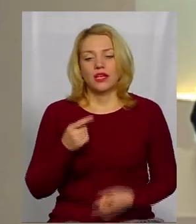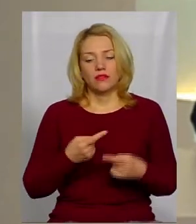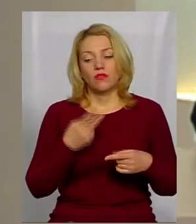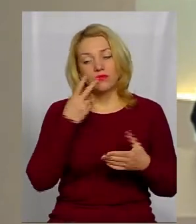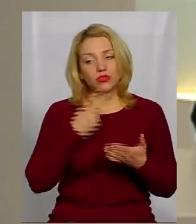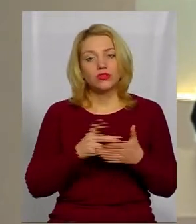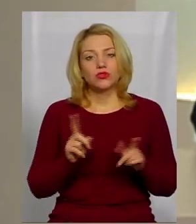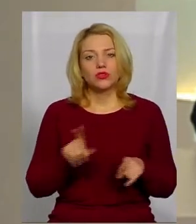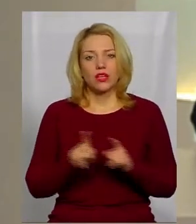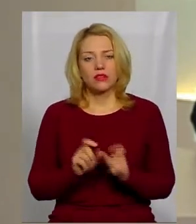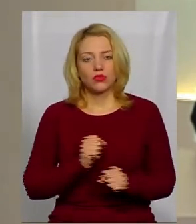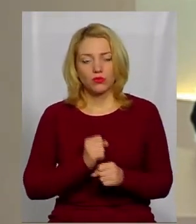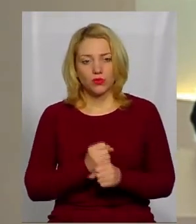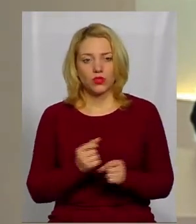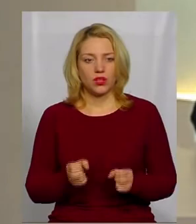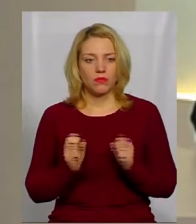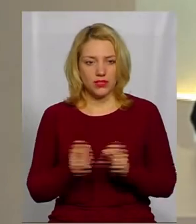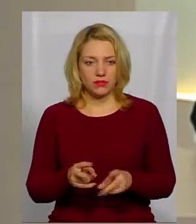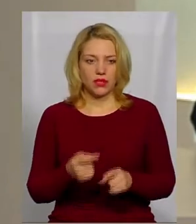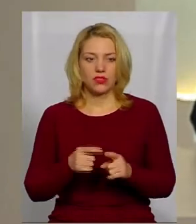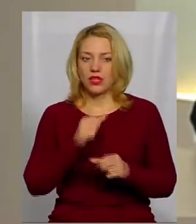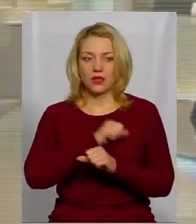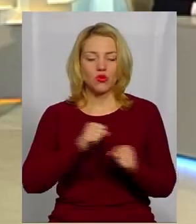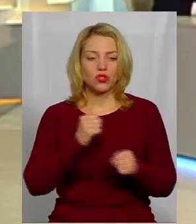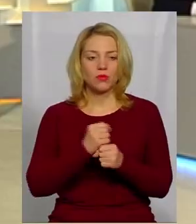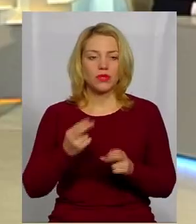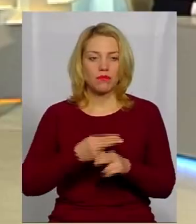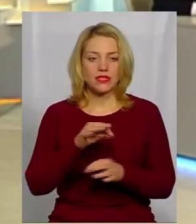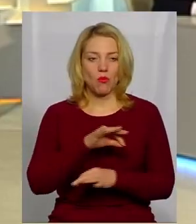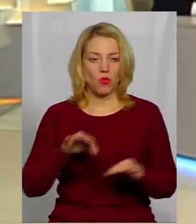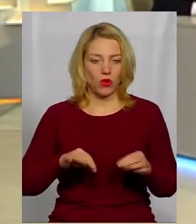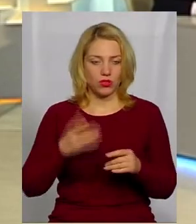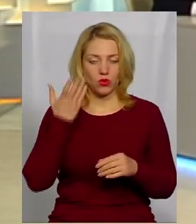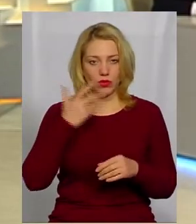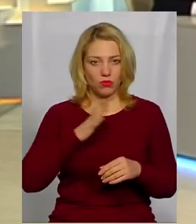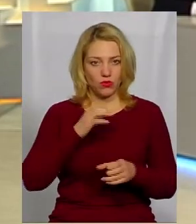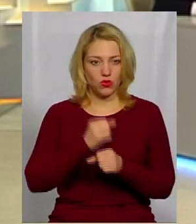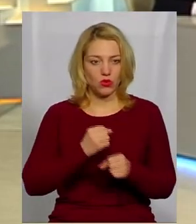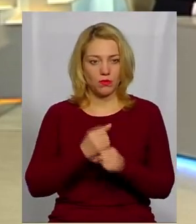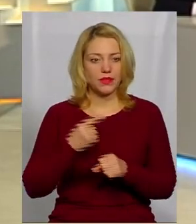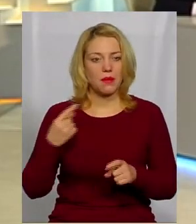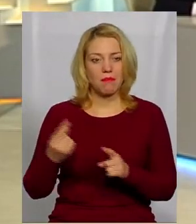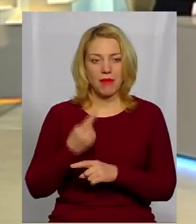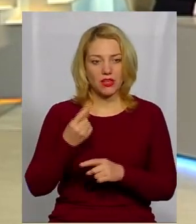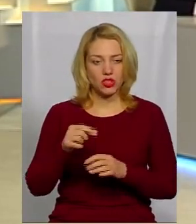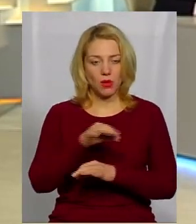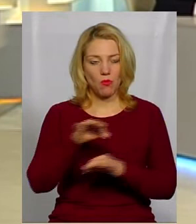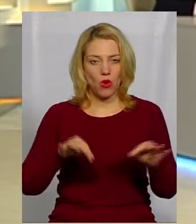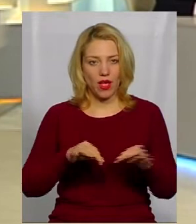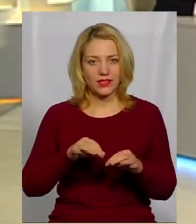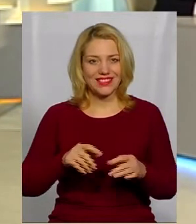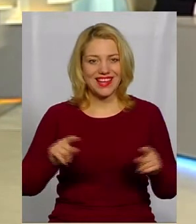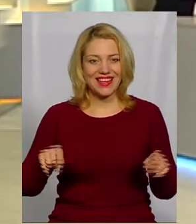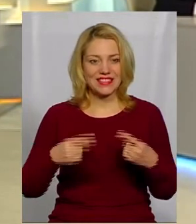небезпечні, їх не можна робити без проєкту. Коли був розроблений перший проєкт реставрації,